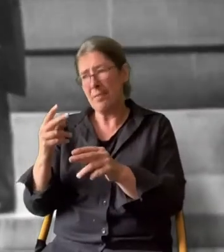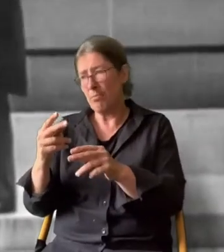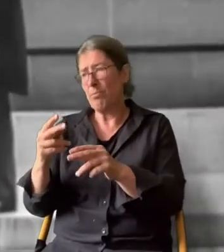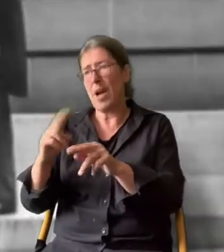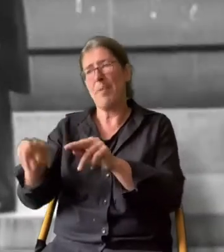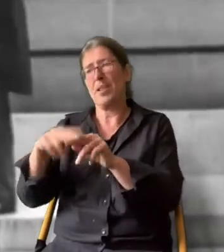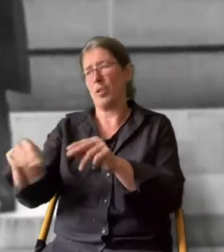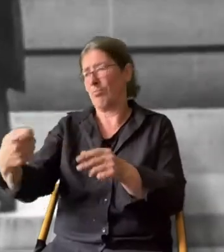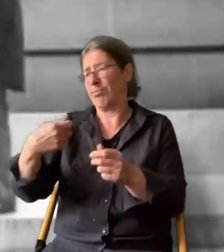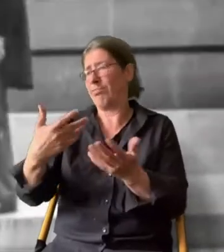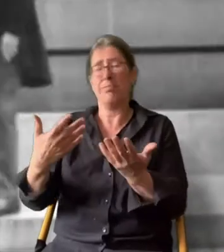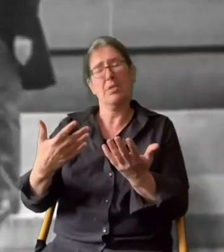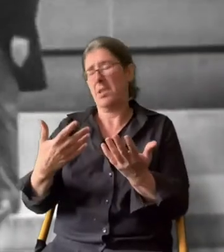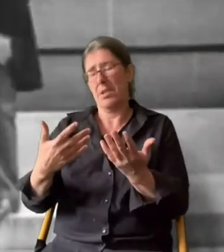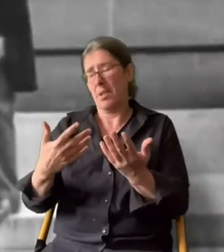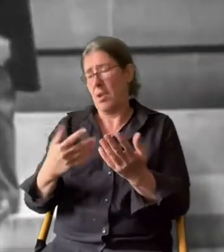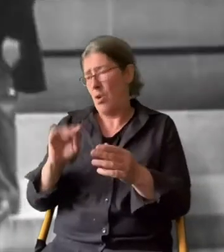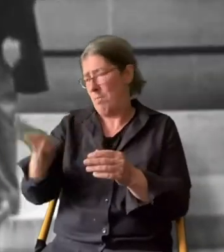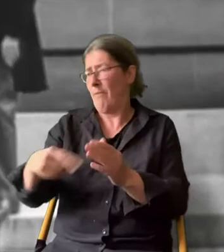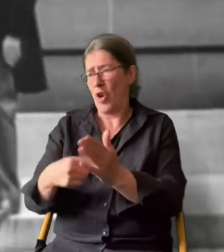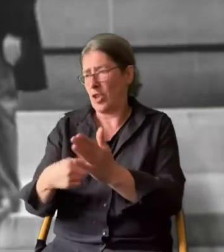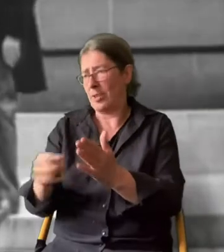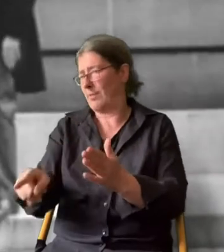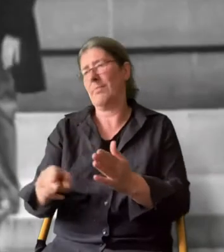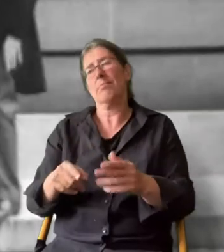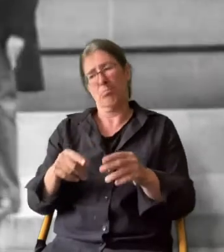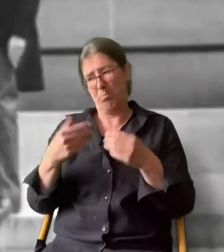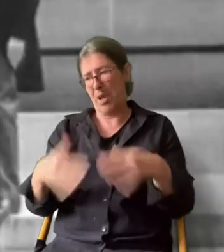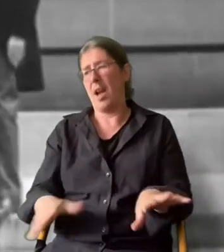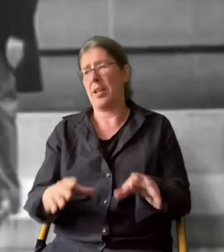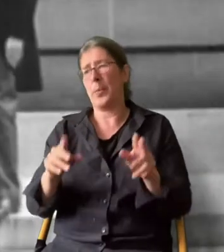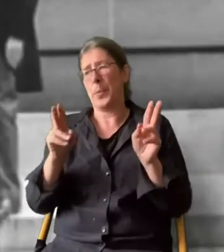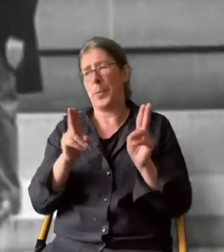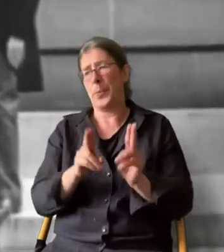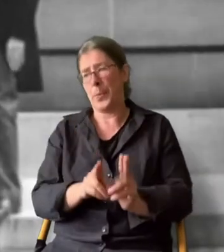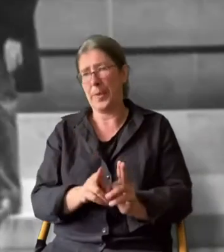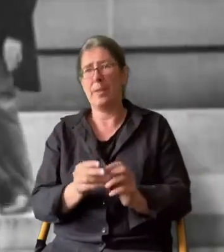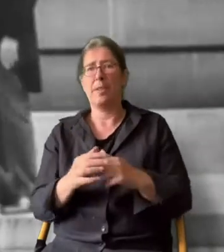überfordern. Endlich sind sie zu Zugeständnissen bereit.